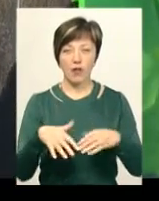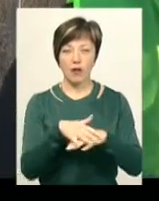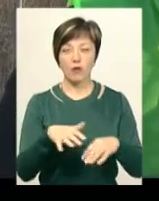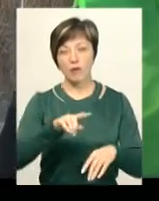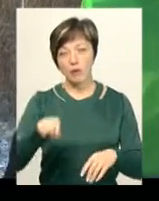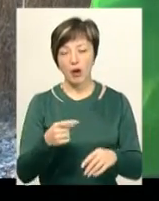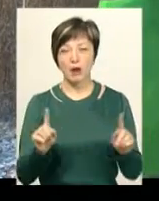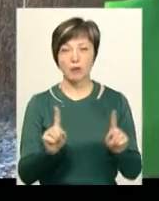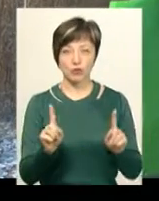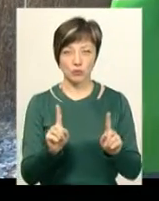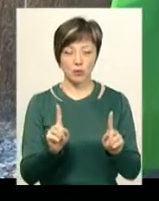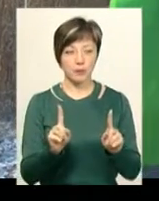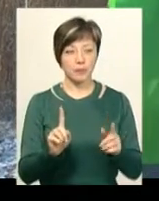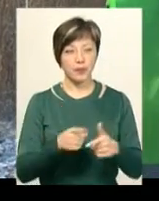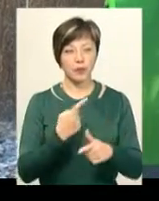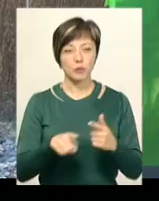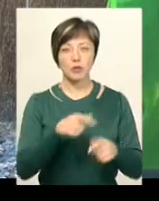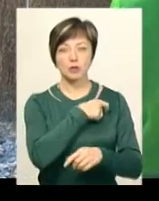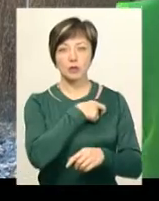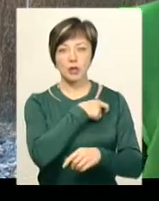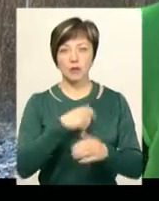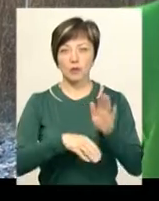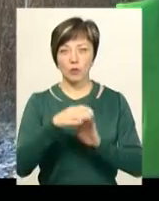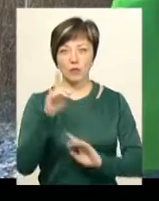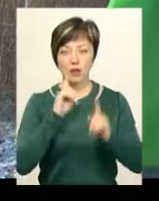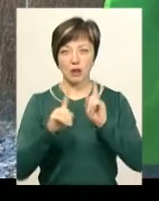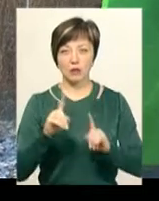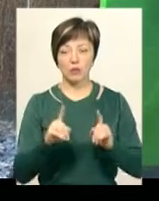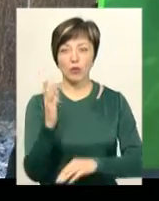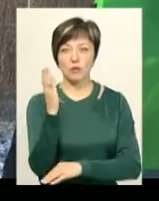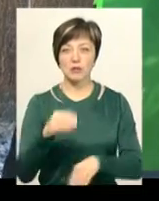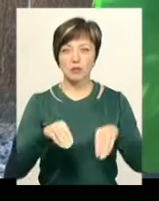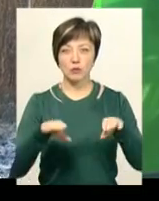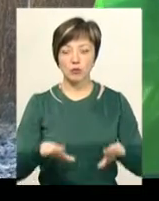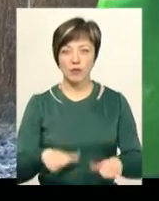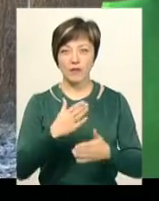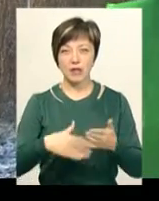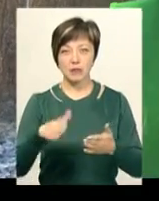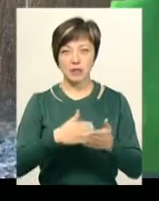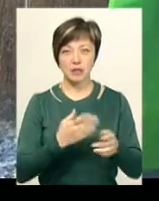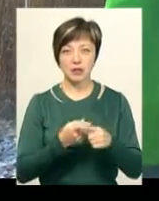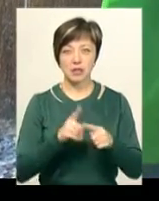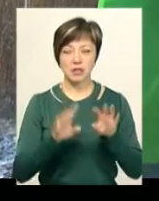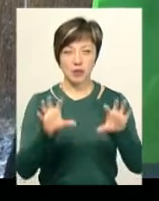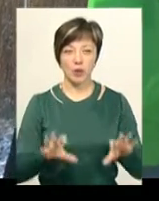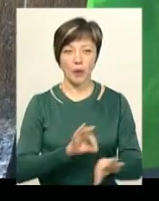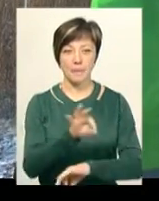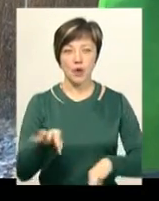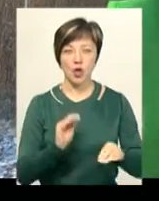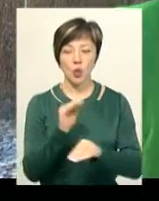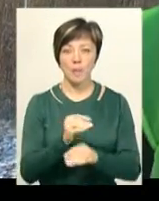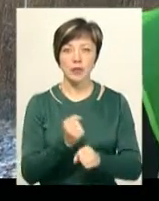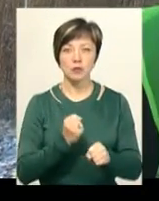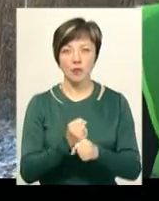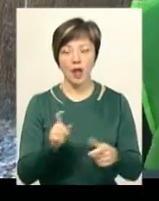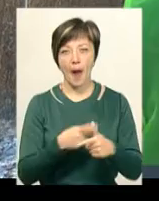вимагаємо, щоб або депутати Верховної Ради проголосували за зареєстровану постанову про відміну цих законопроєктів і допрацювання,